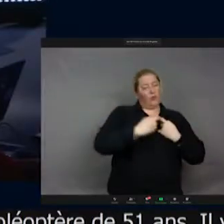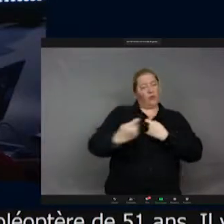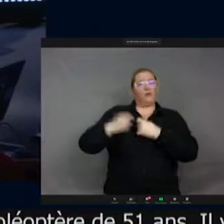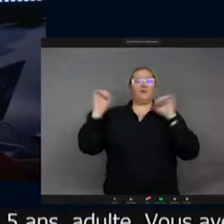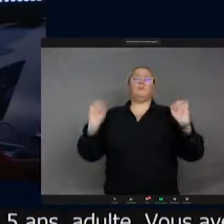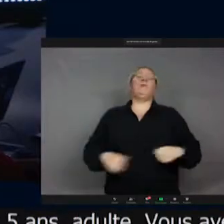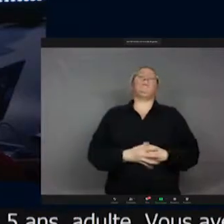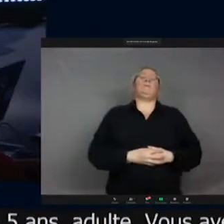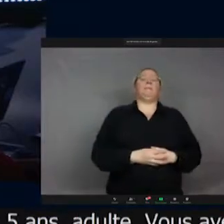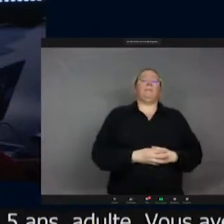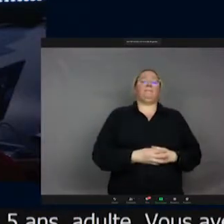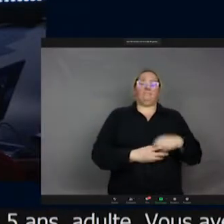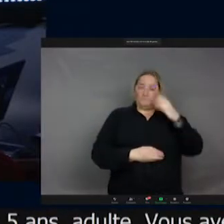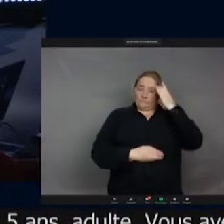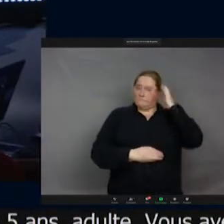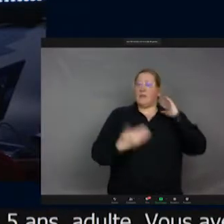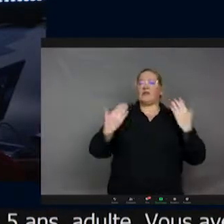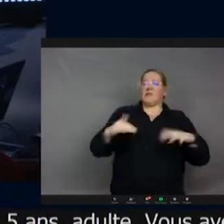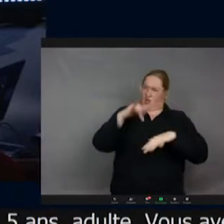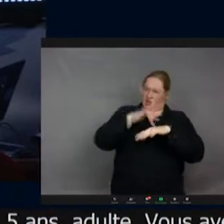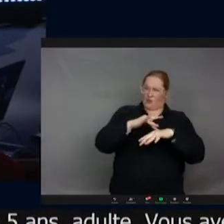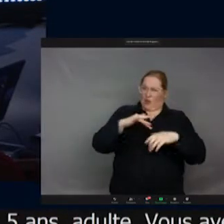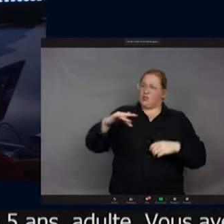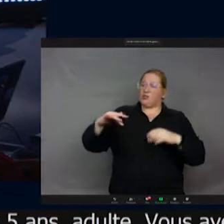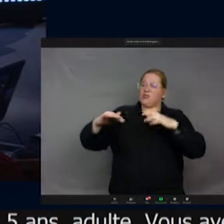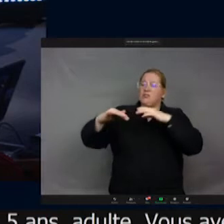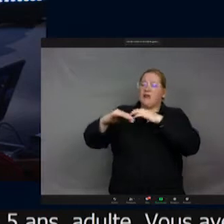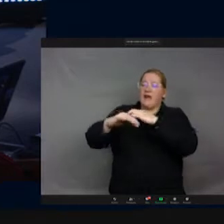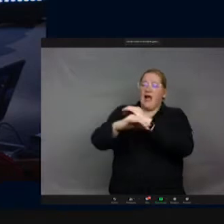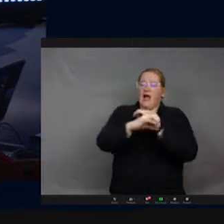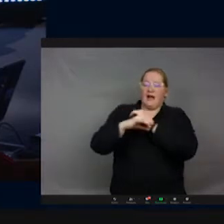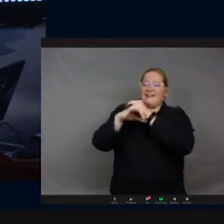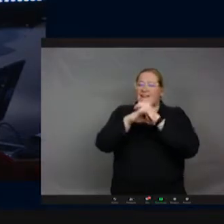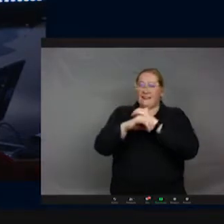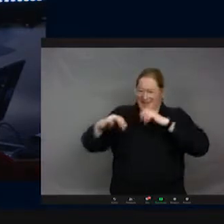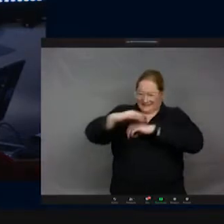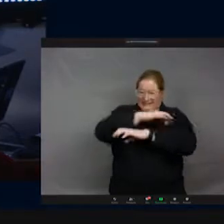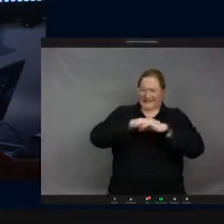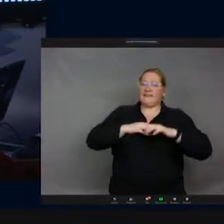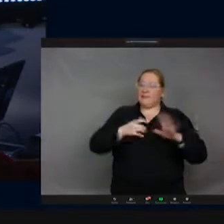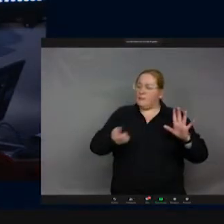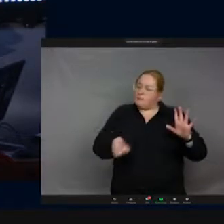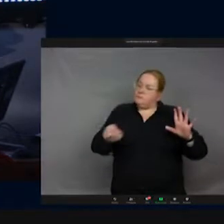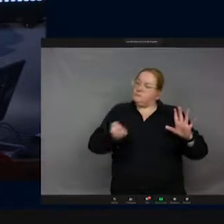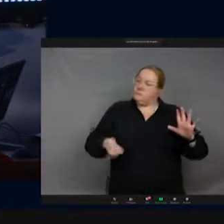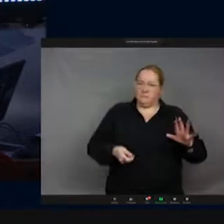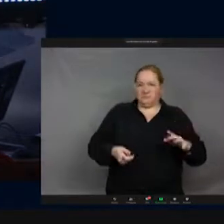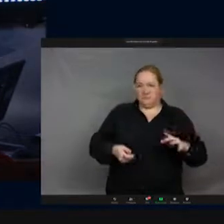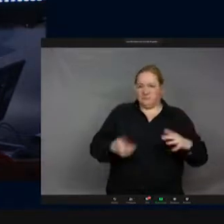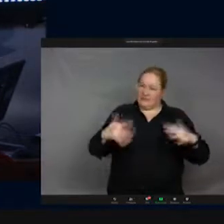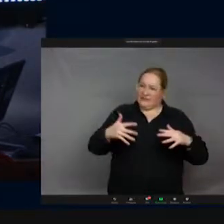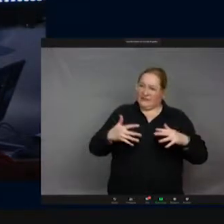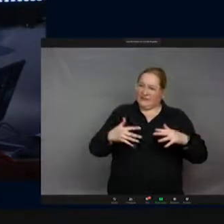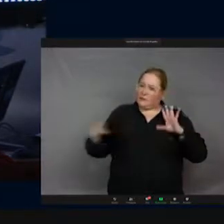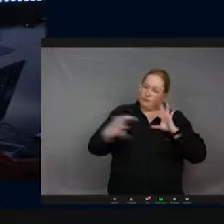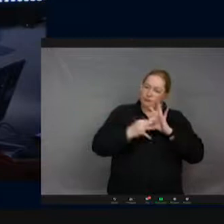A-t-on déjà apprivoisé un insecte ? Est-ce théoriquement possible ? Est vous avez des exemples ? Les